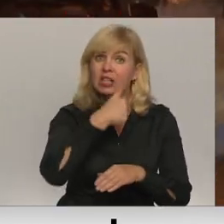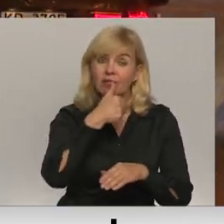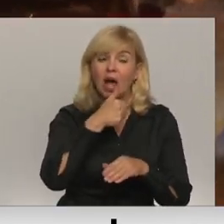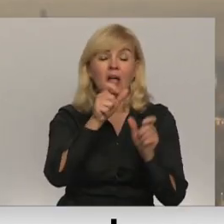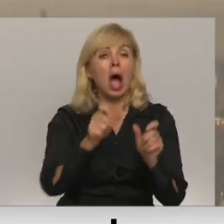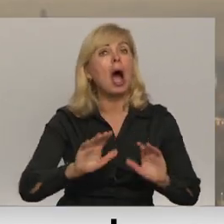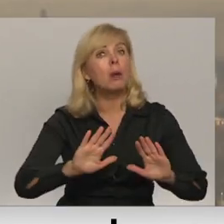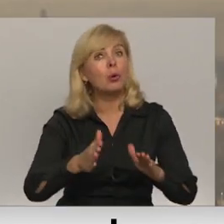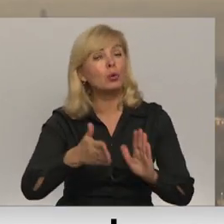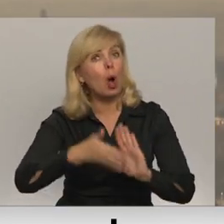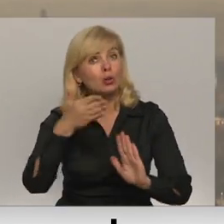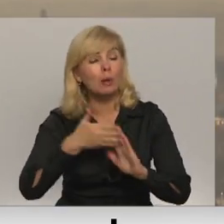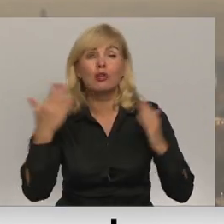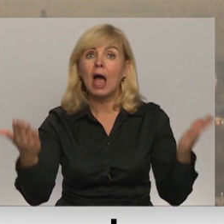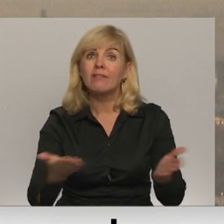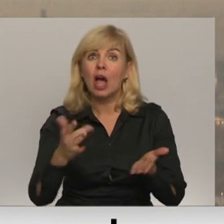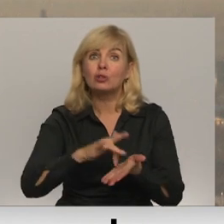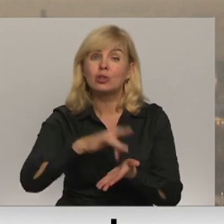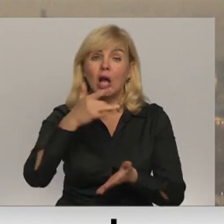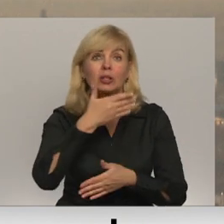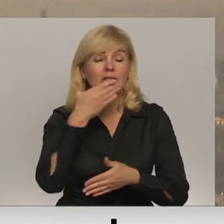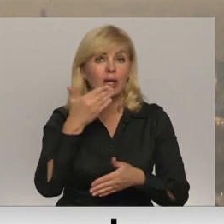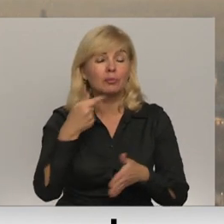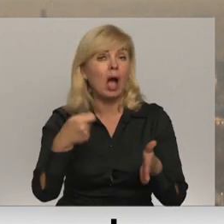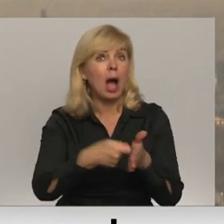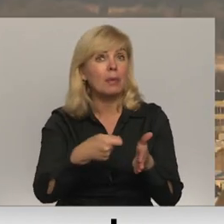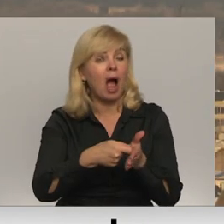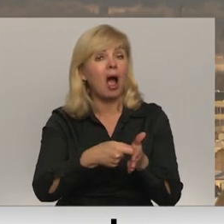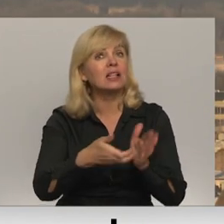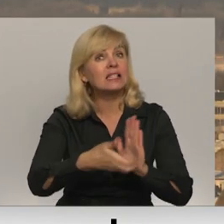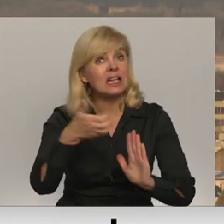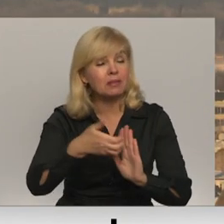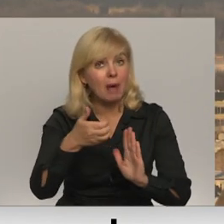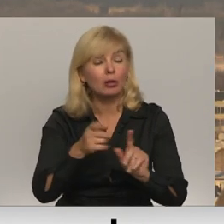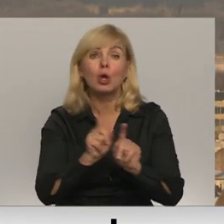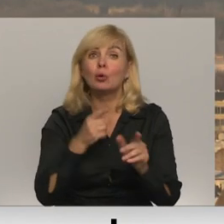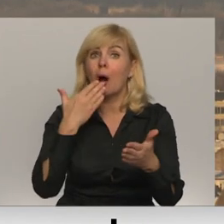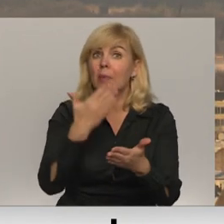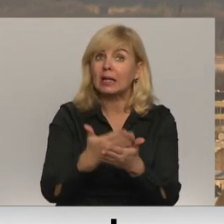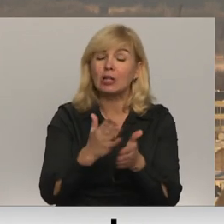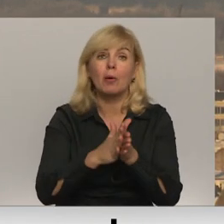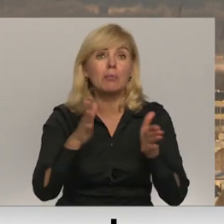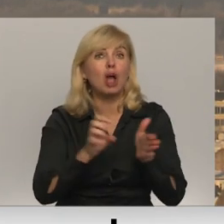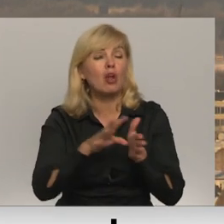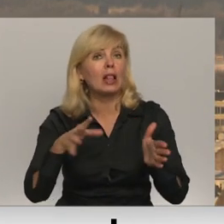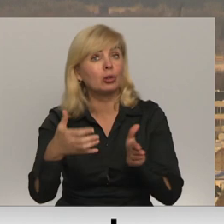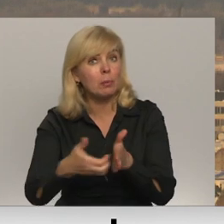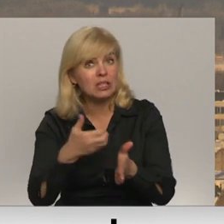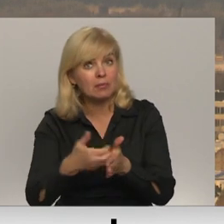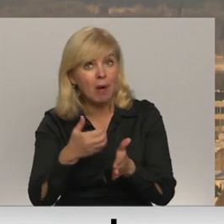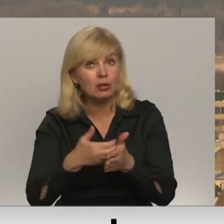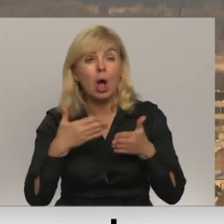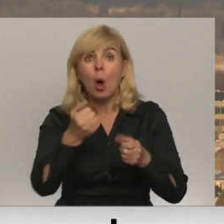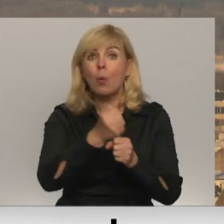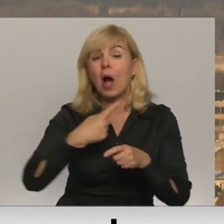uzlabošanai, piemēram, veicinot centralizētas siltumāk gādas izmantošana. Tāpat rosināta plašāka elektrības izmantošana postas